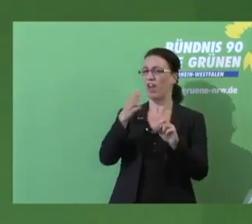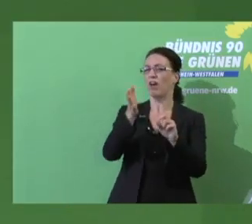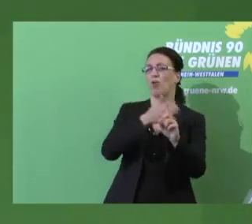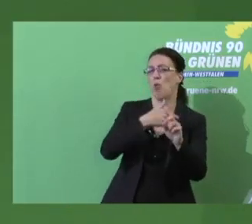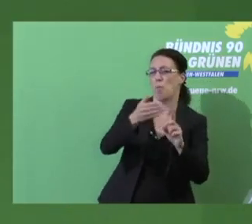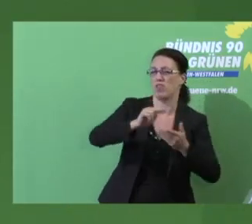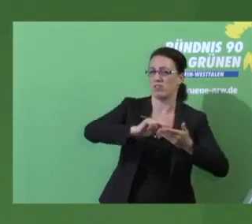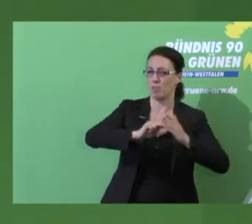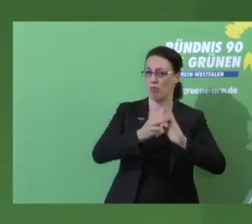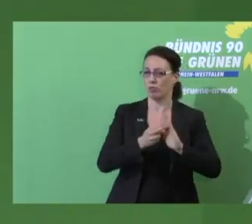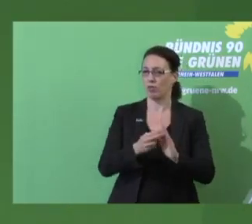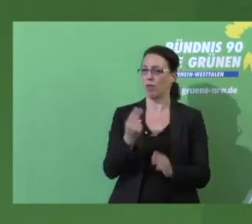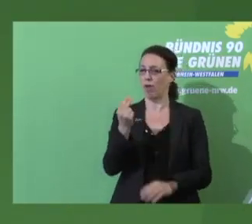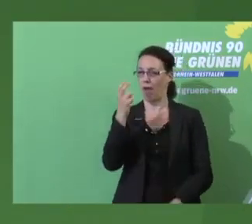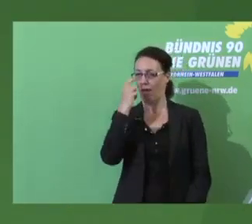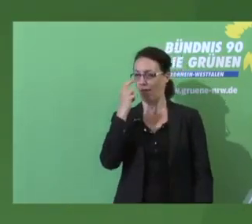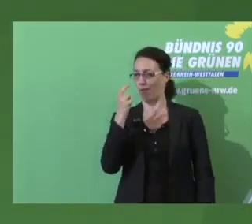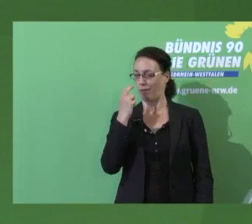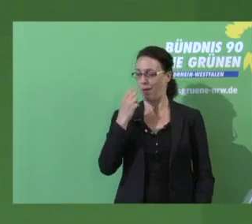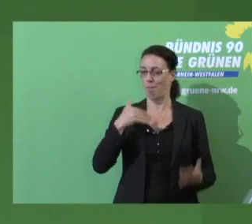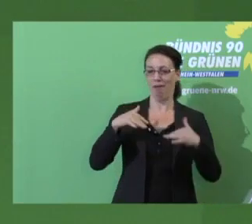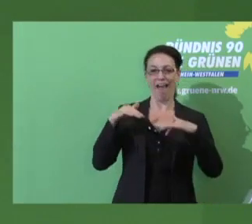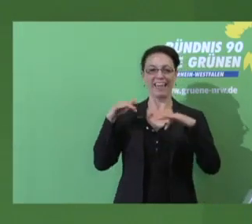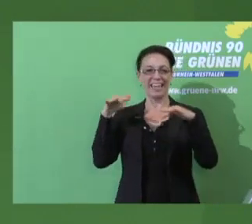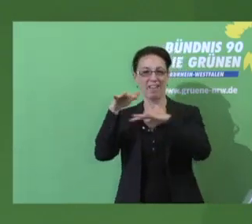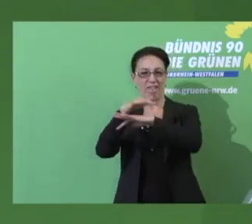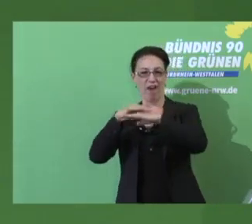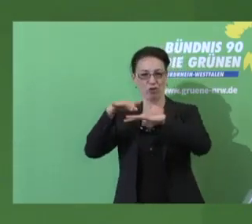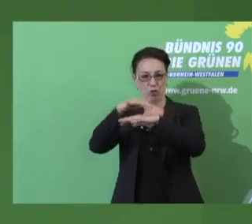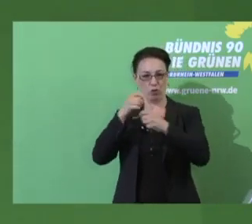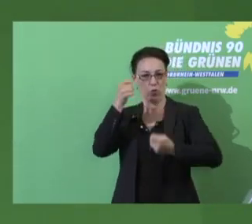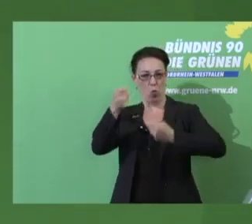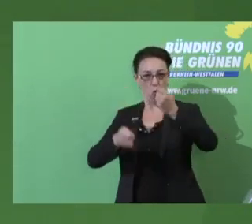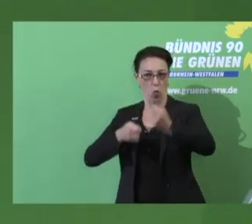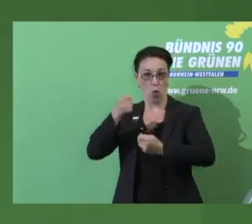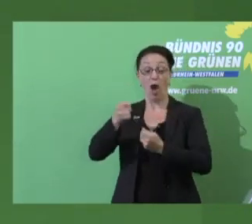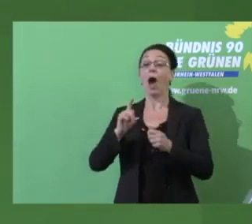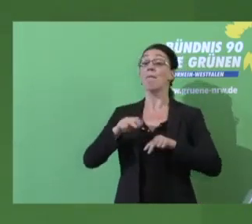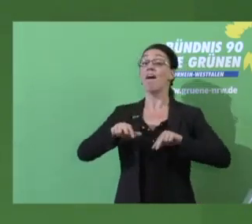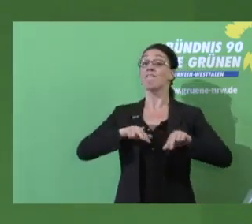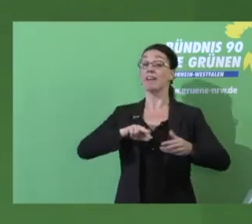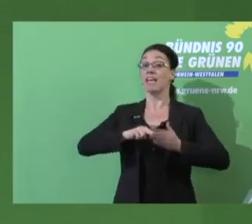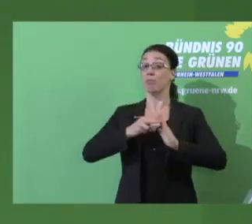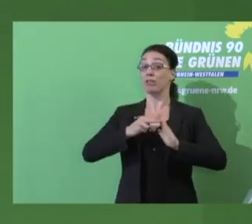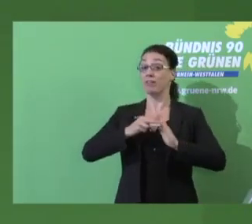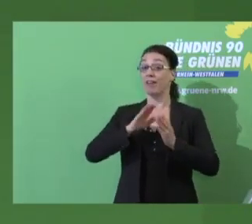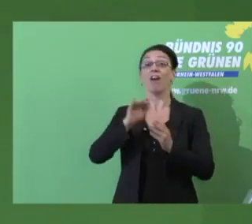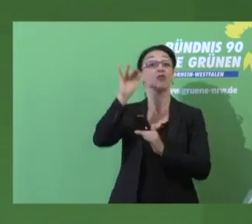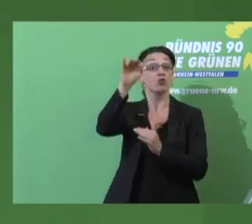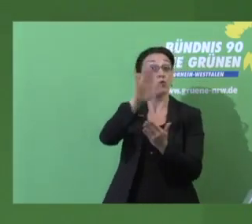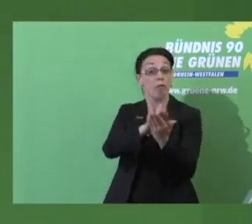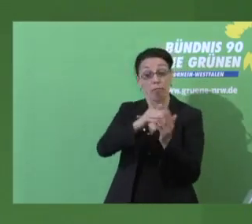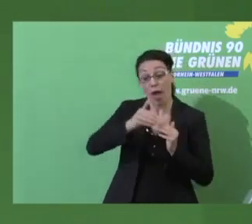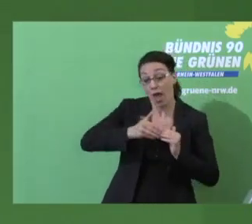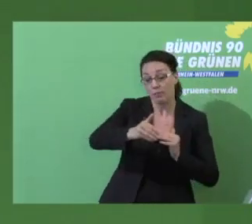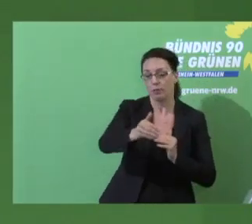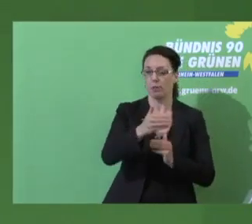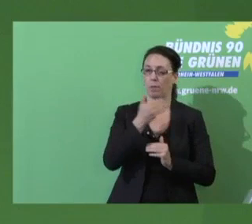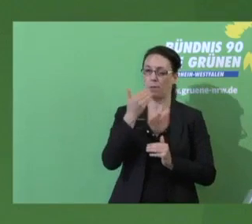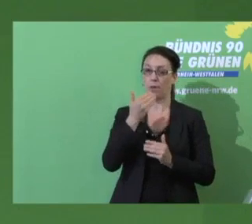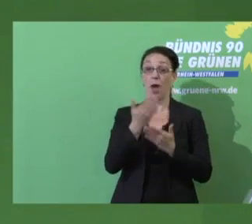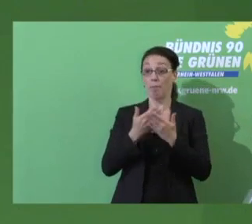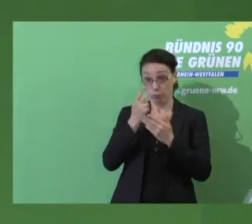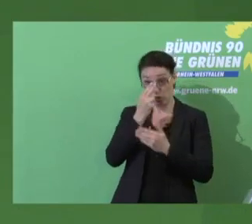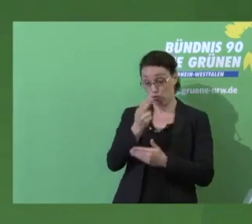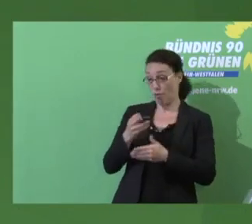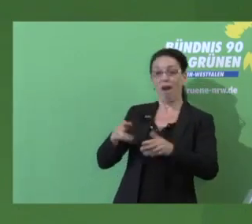nur Geldpolitik für mehr Infrastruktur. Nachhaltige Verkehrspolitik, Fehlanzeige. Beispiel Verkehrsminister. Aus